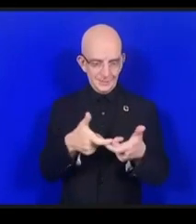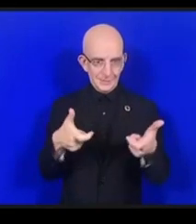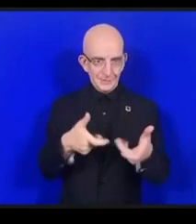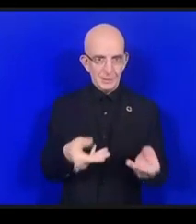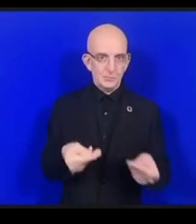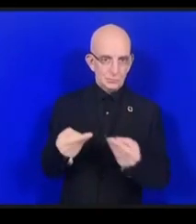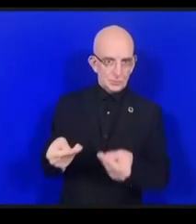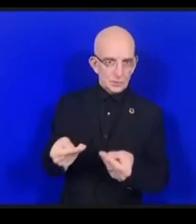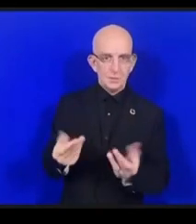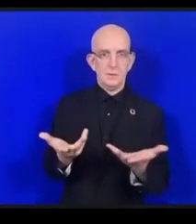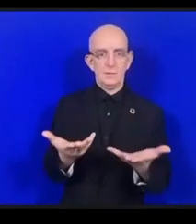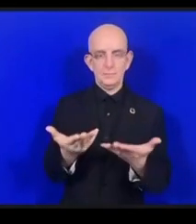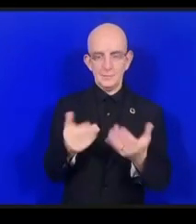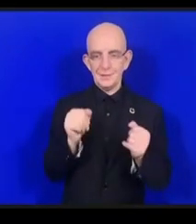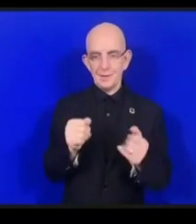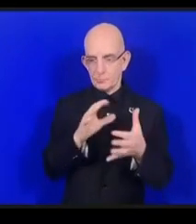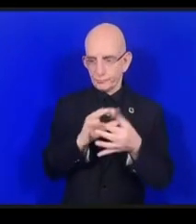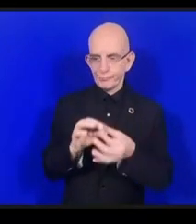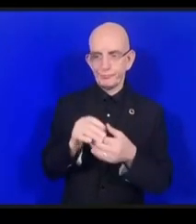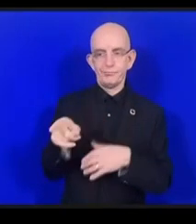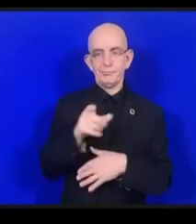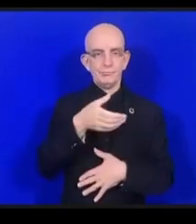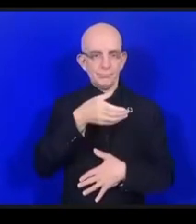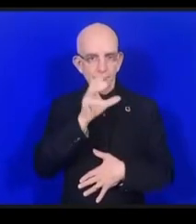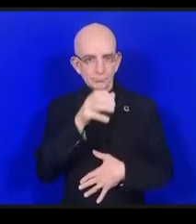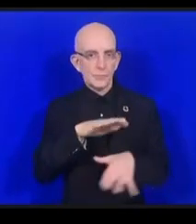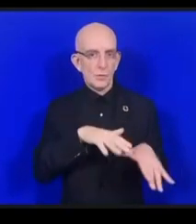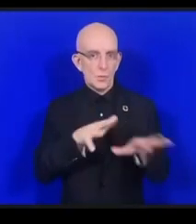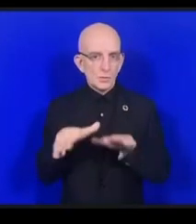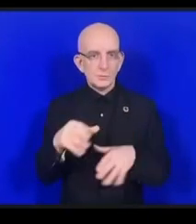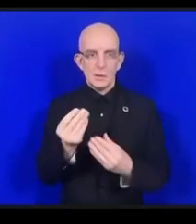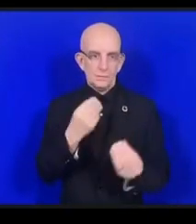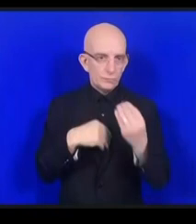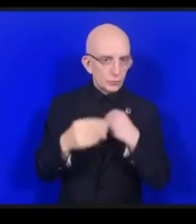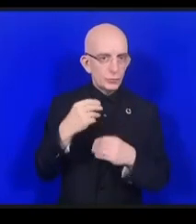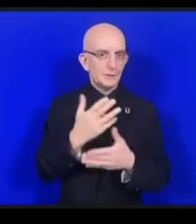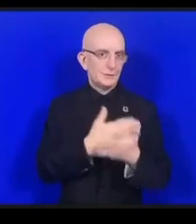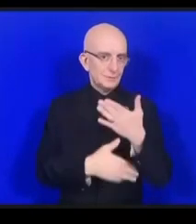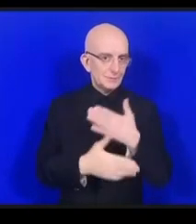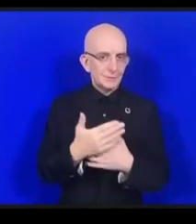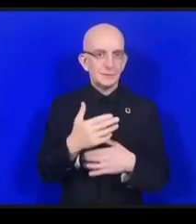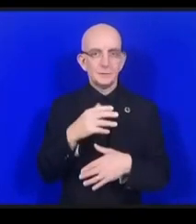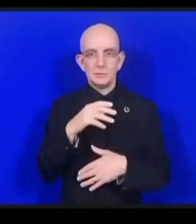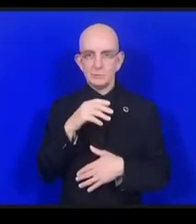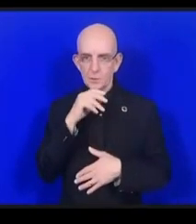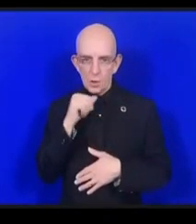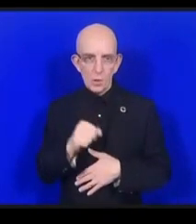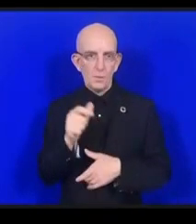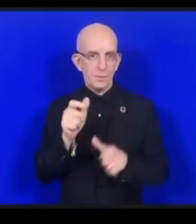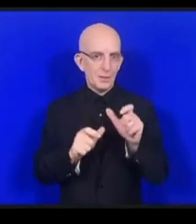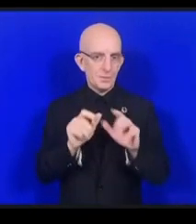des personnes âgées aussi du monde entier doivent pouvoir participer